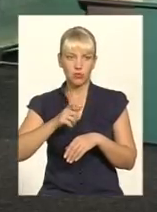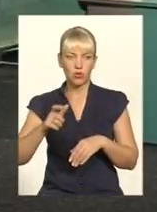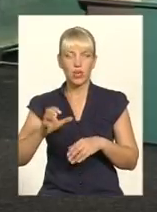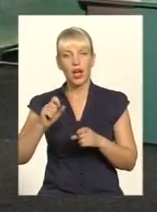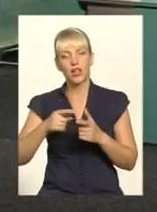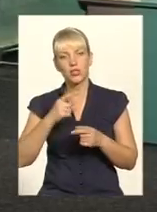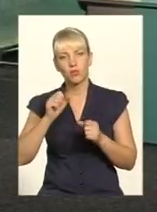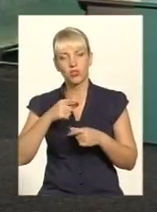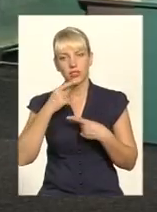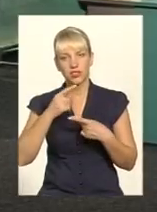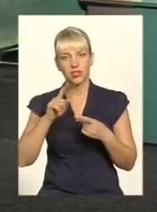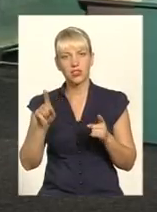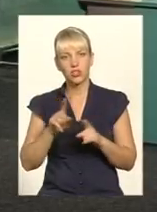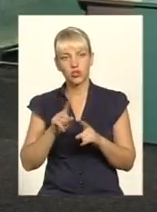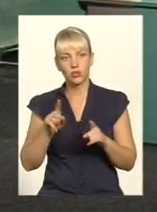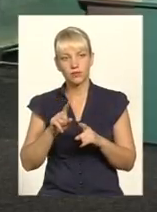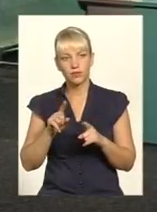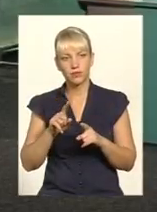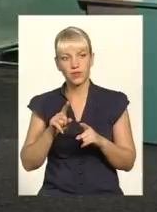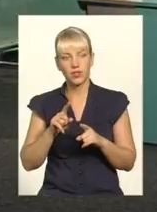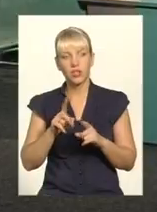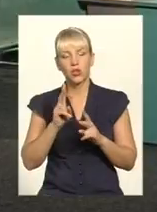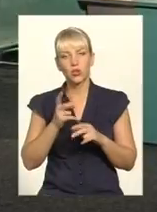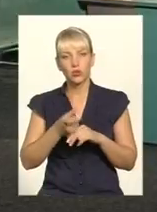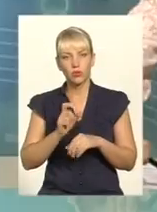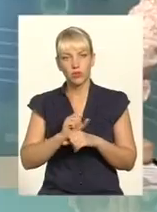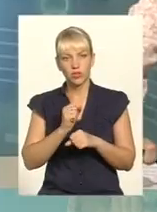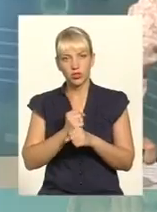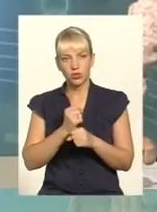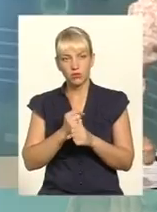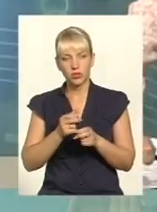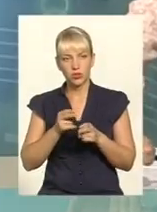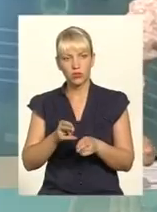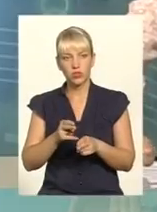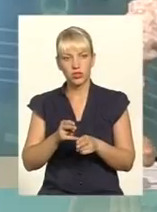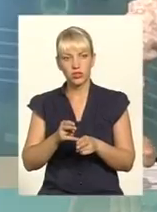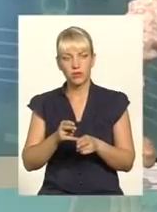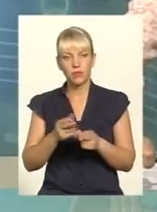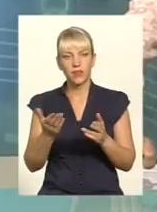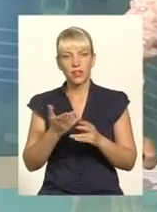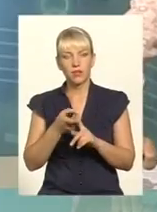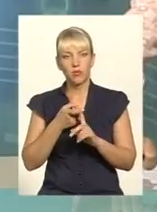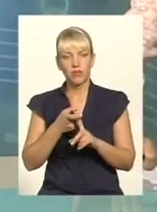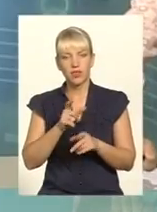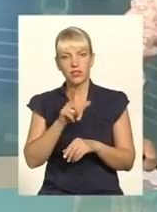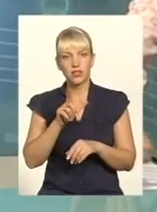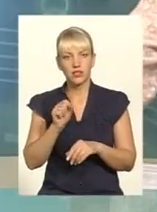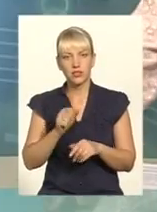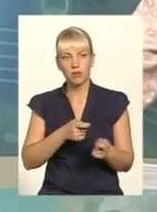можемо сказати, що хто більше вчиняє злочинів, які пов'язані із